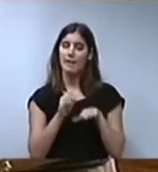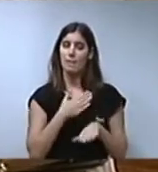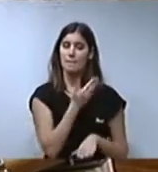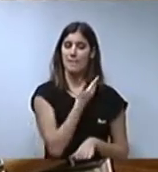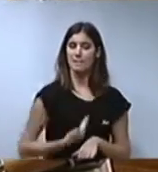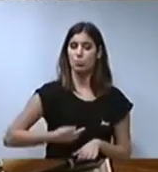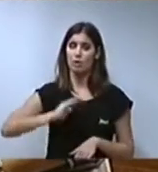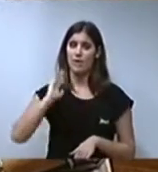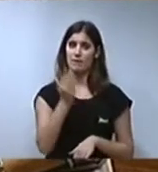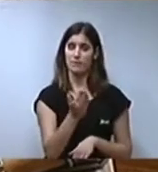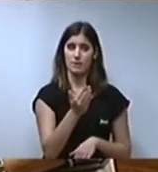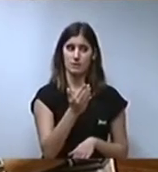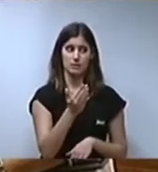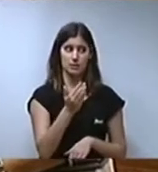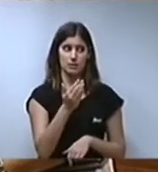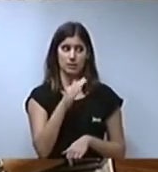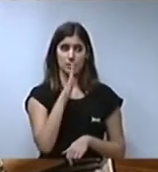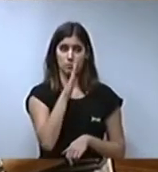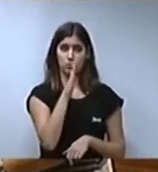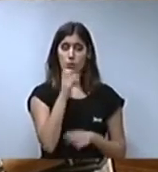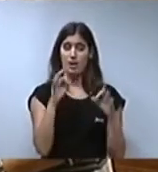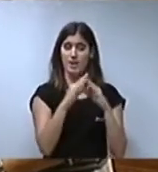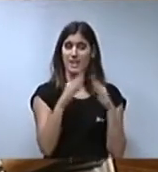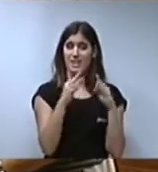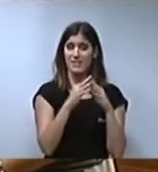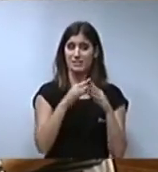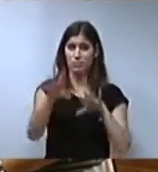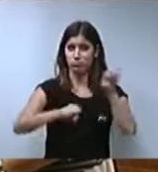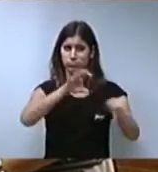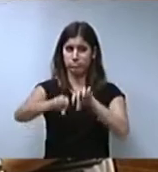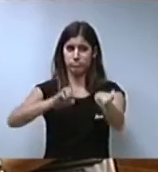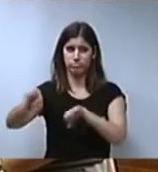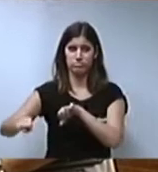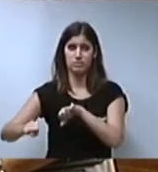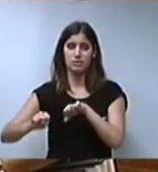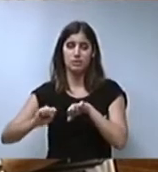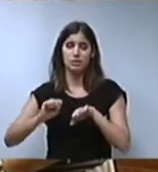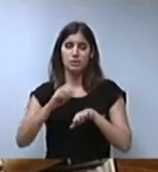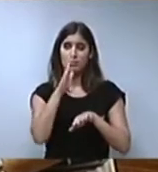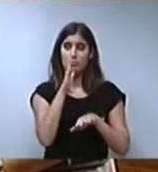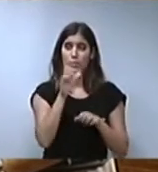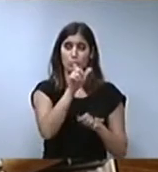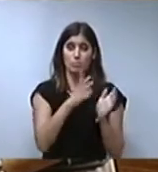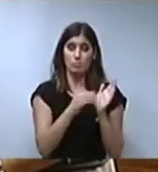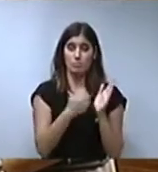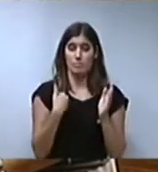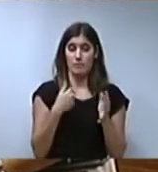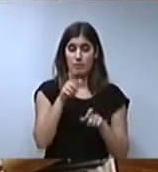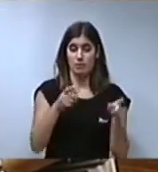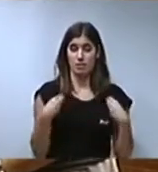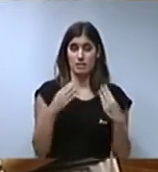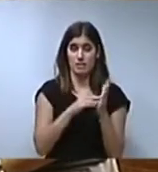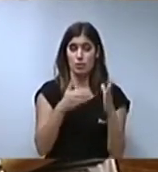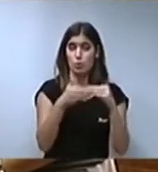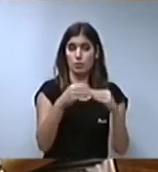afectat per les immatriculacions efectuades per l'Església Catòlica, que ha privat a les valencianes i als valencians del